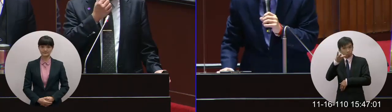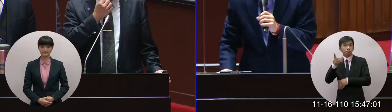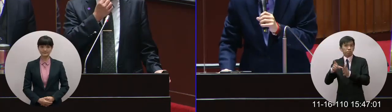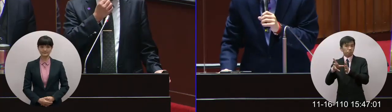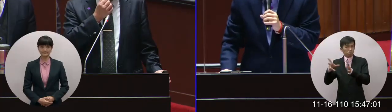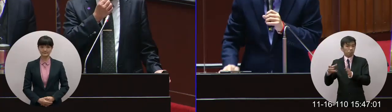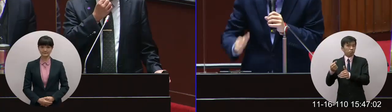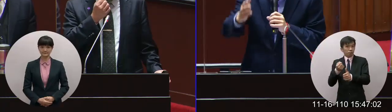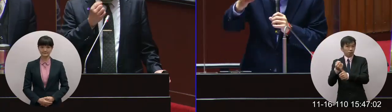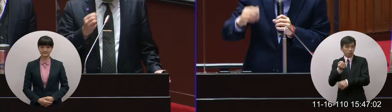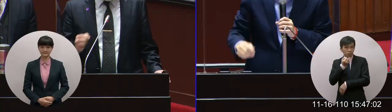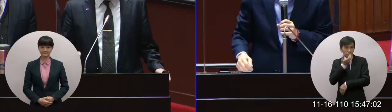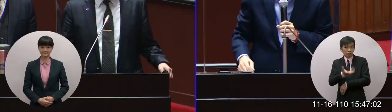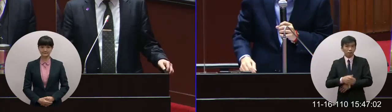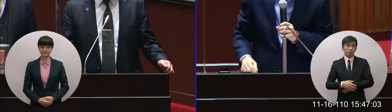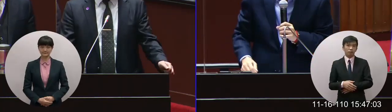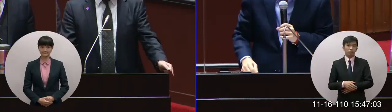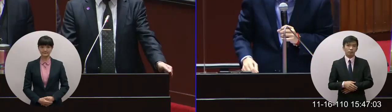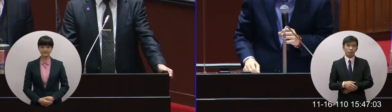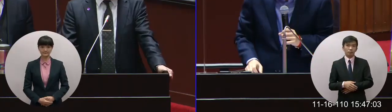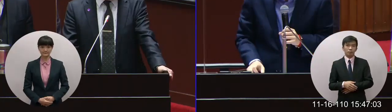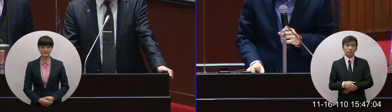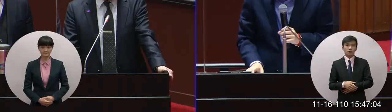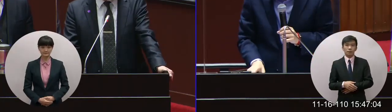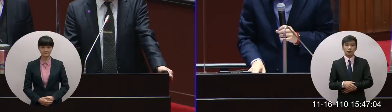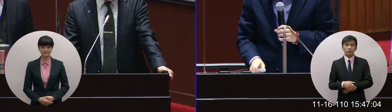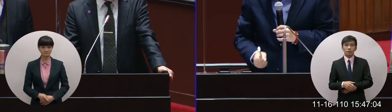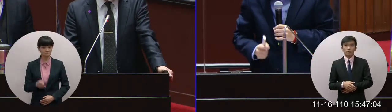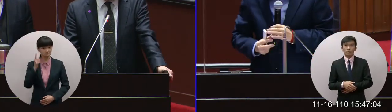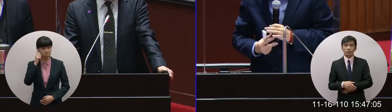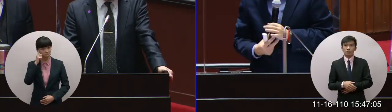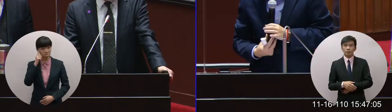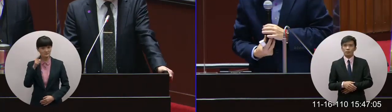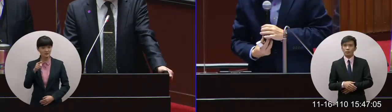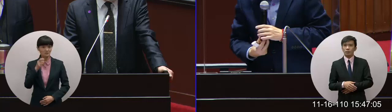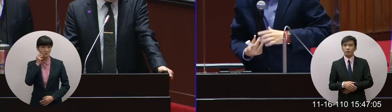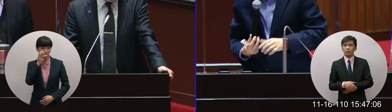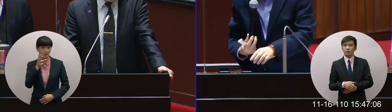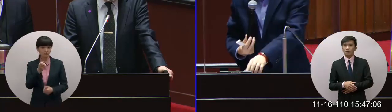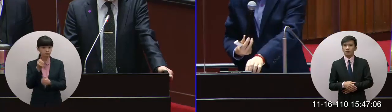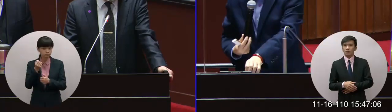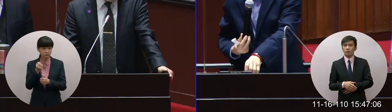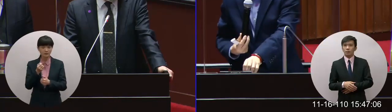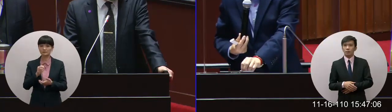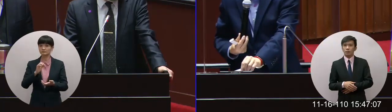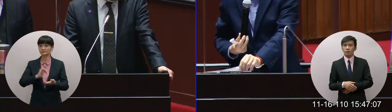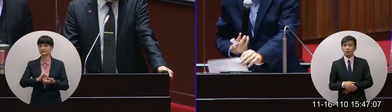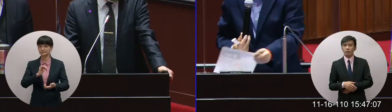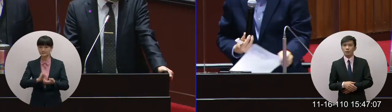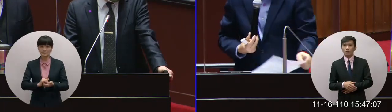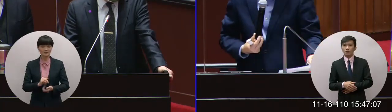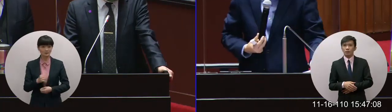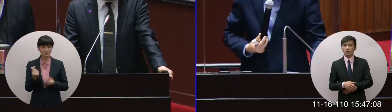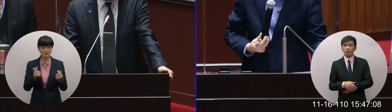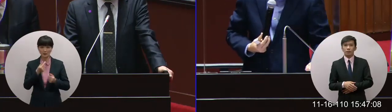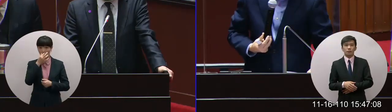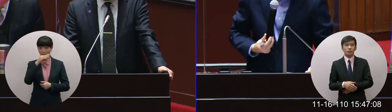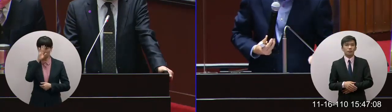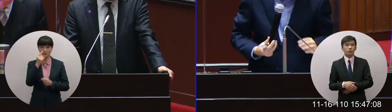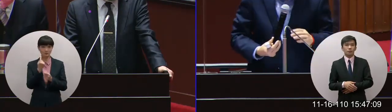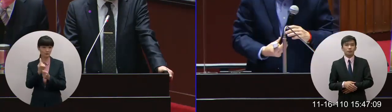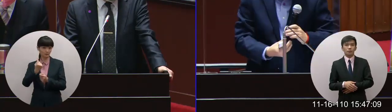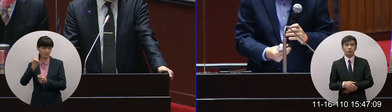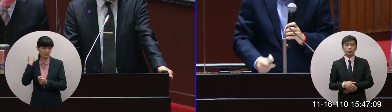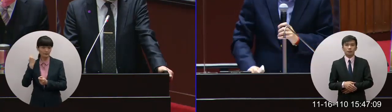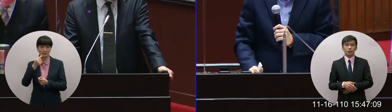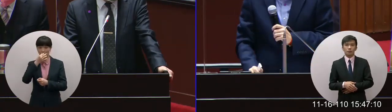這樣子過不過分是不過分可是也不見得一定有必要像我們說在流感像去年